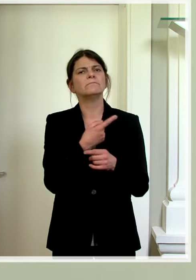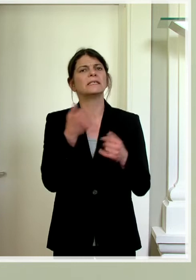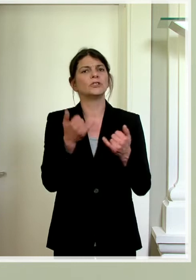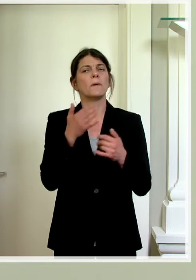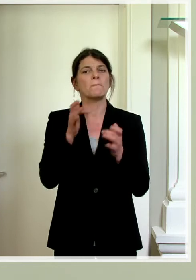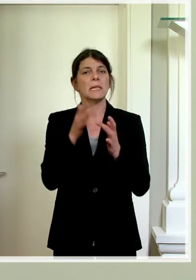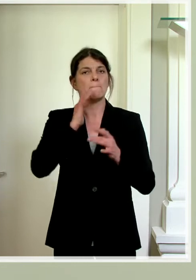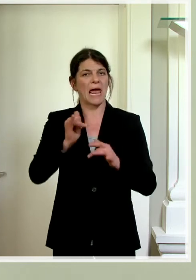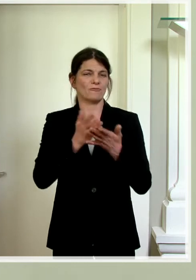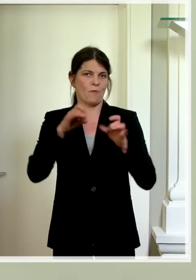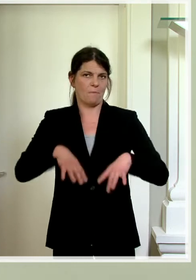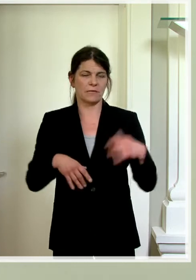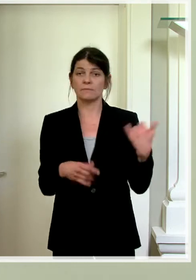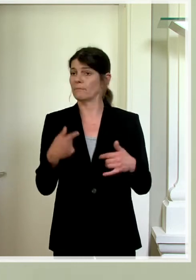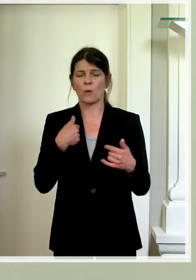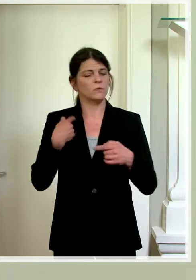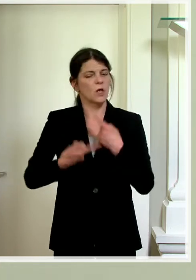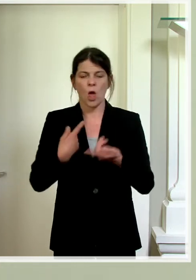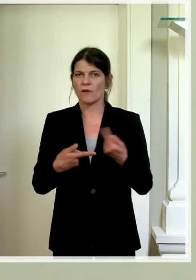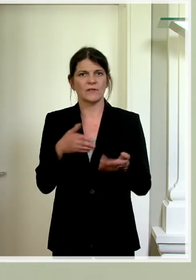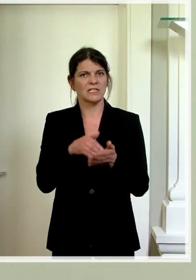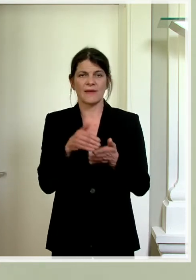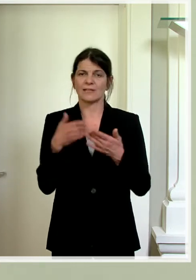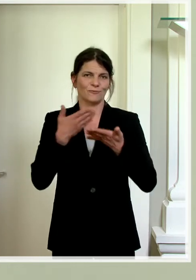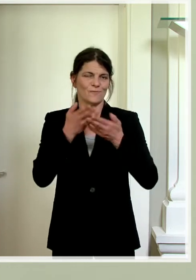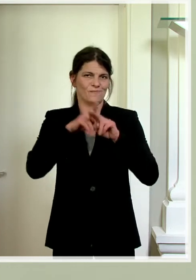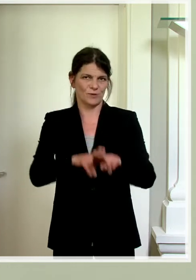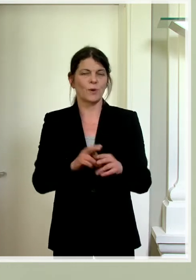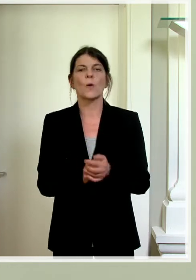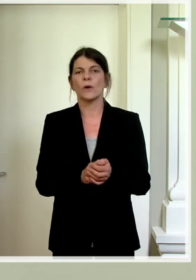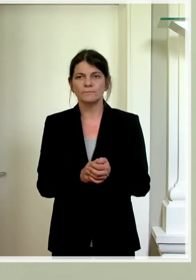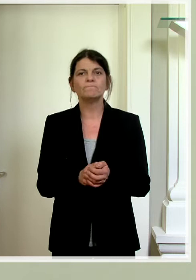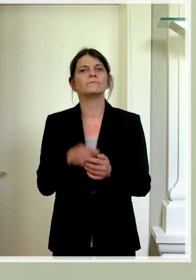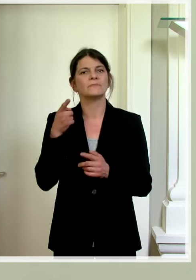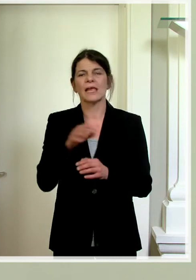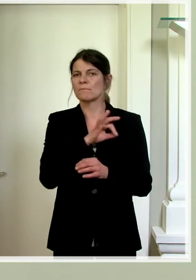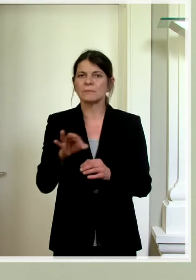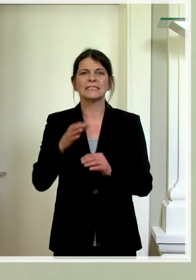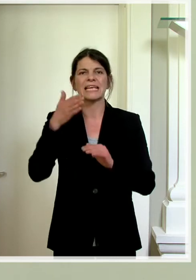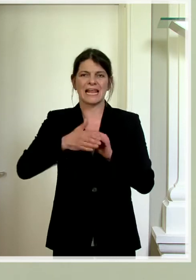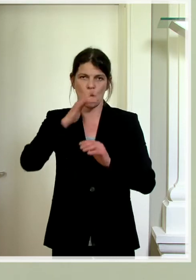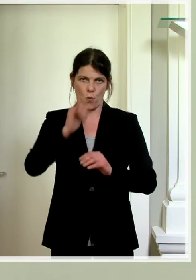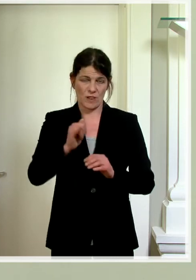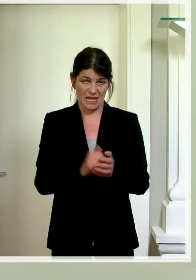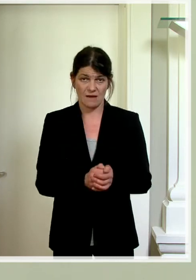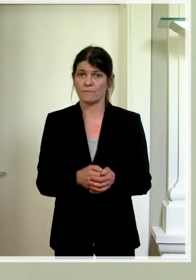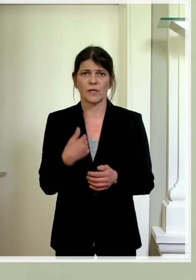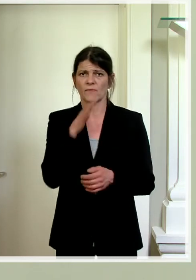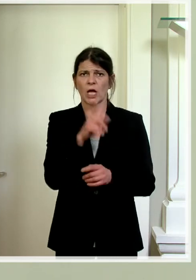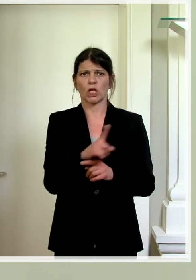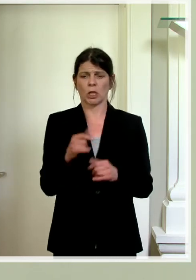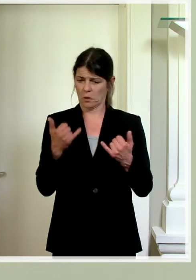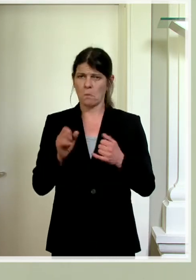zurückgenommen. Bei uns läuft, wie angekündigt, diese Unterstützung bis Ende Juni. Also wir werden hier nicht